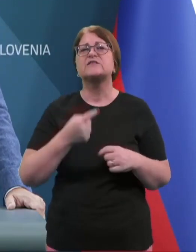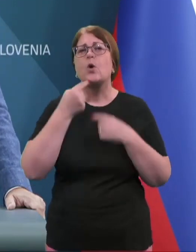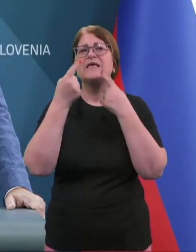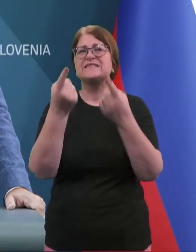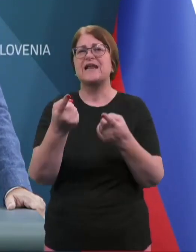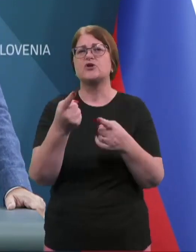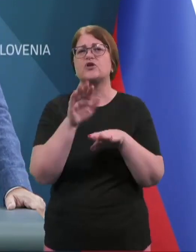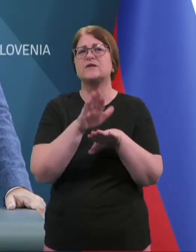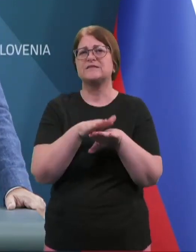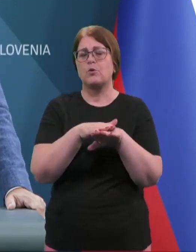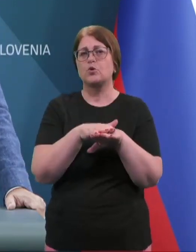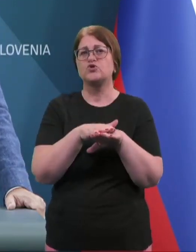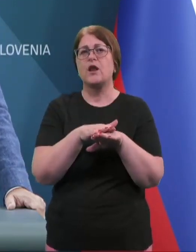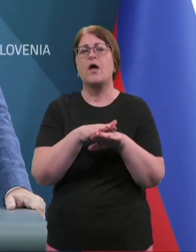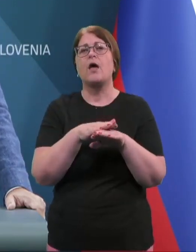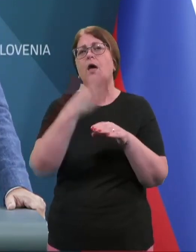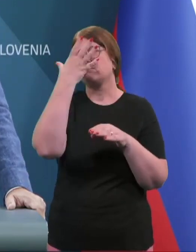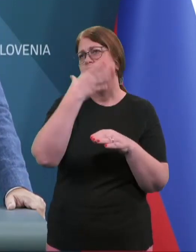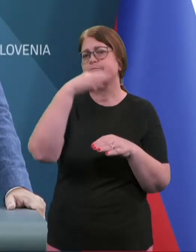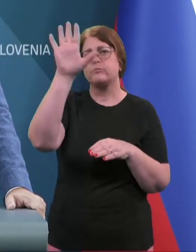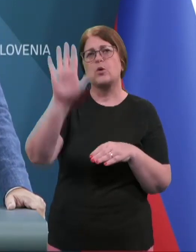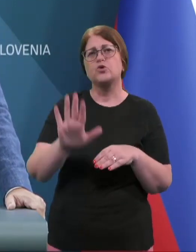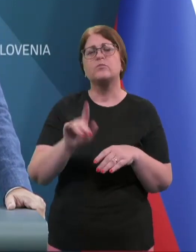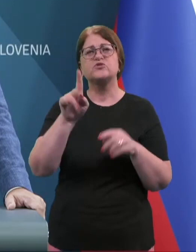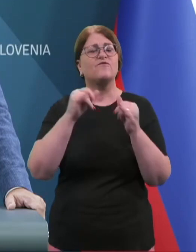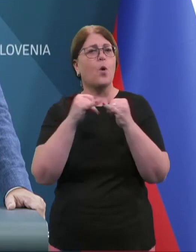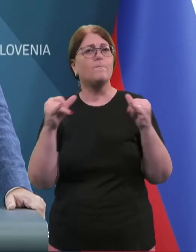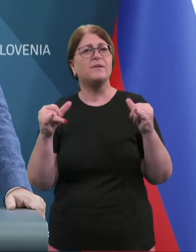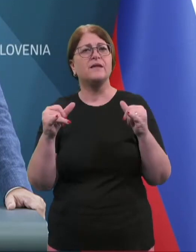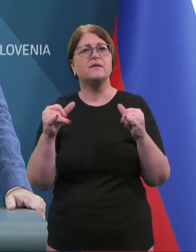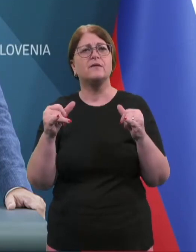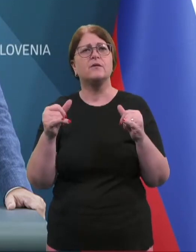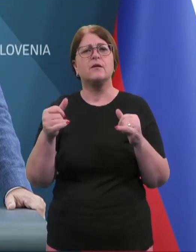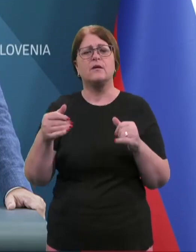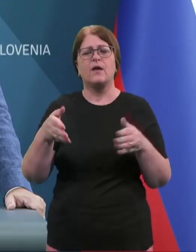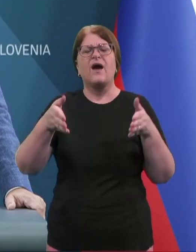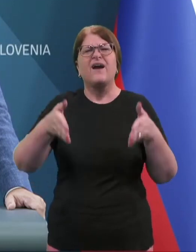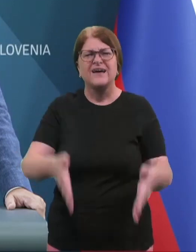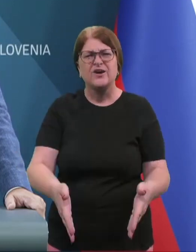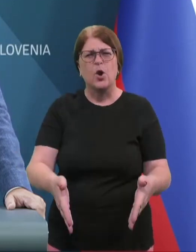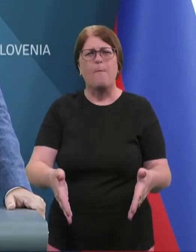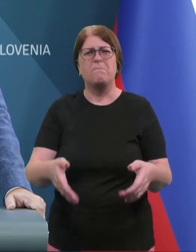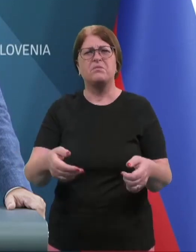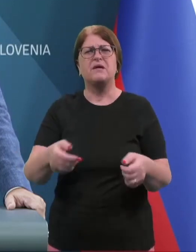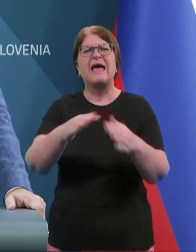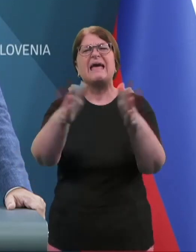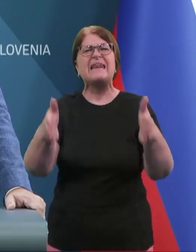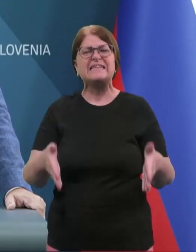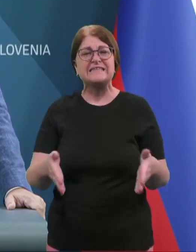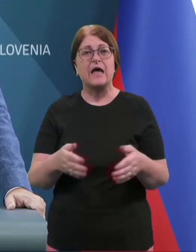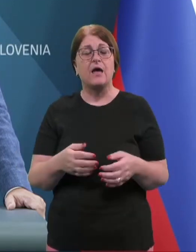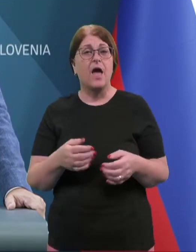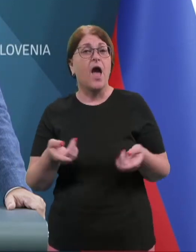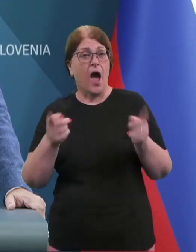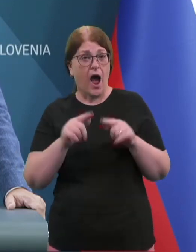sporočila podobe, so v obliki krst, grobov in tako naprej. Če se lahko